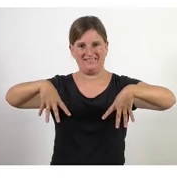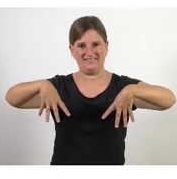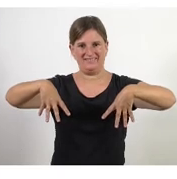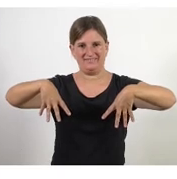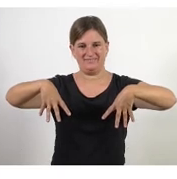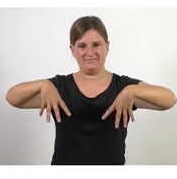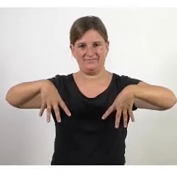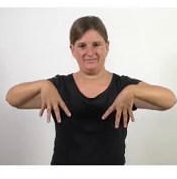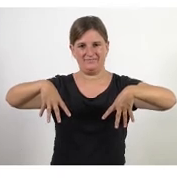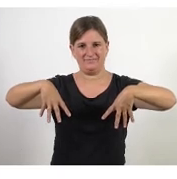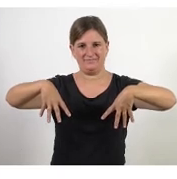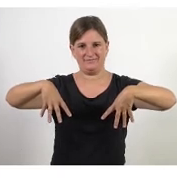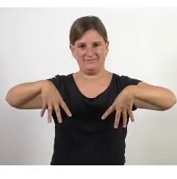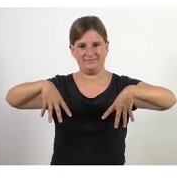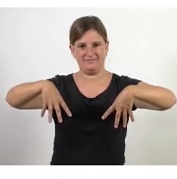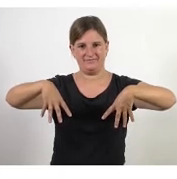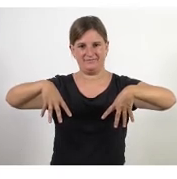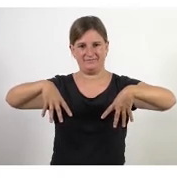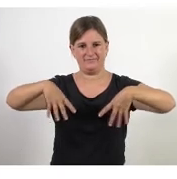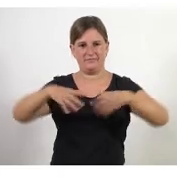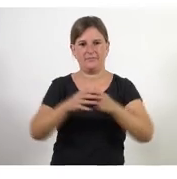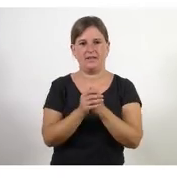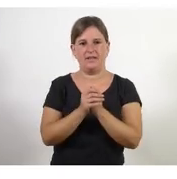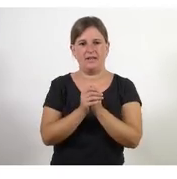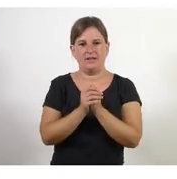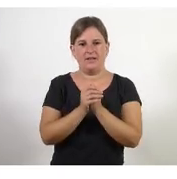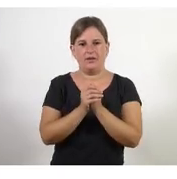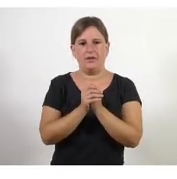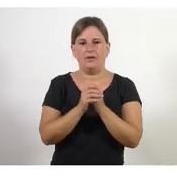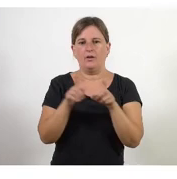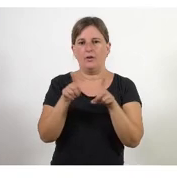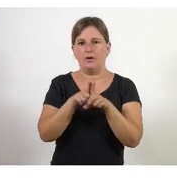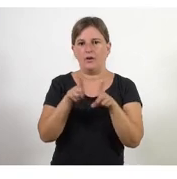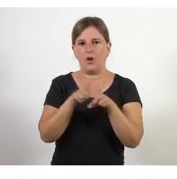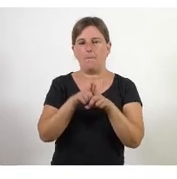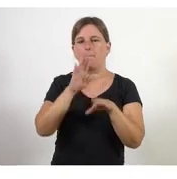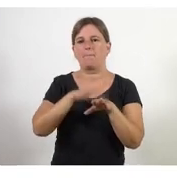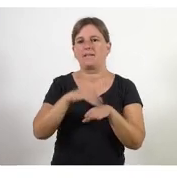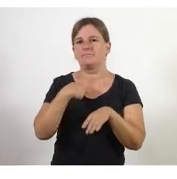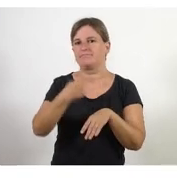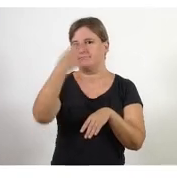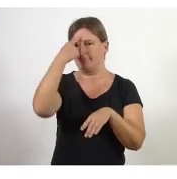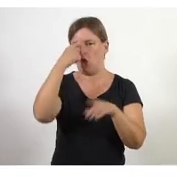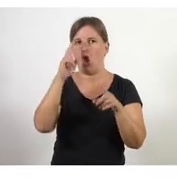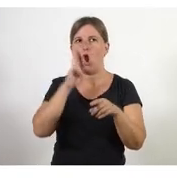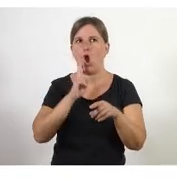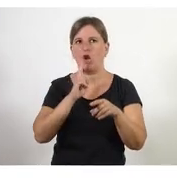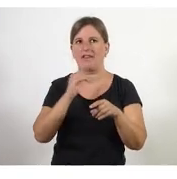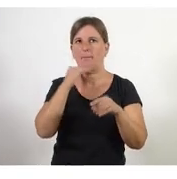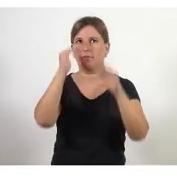un organigrama com t'he diria cognitiu i que ens ajuda a posar ordre